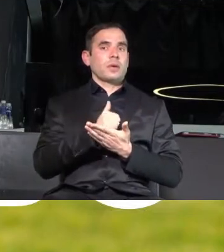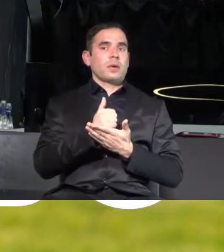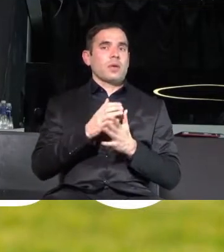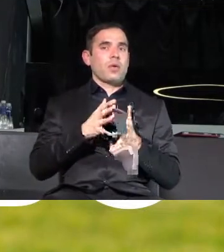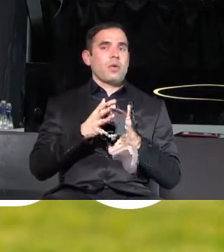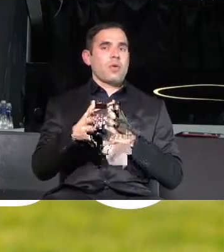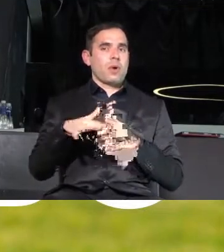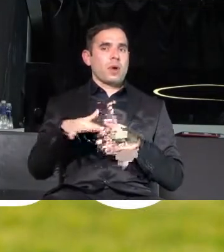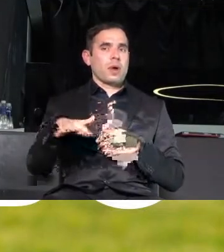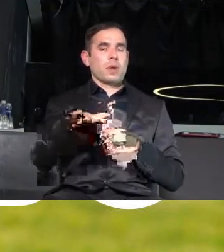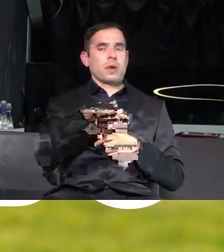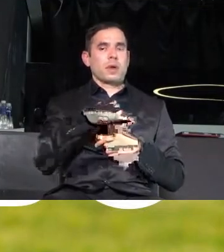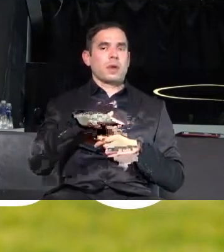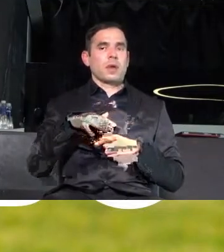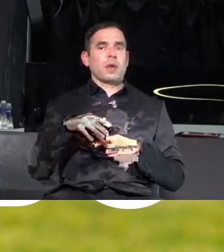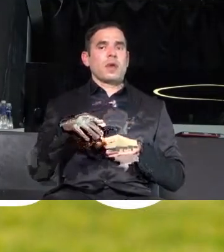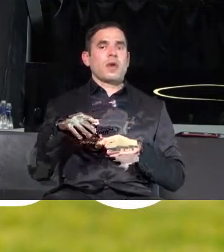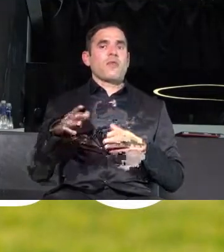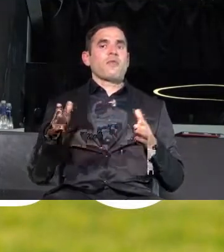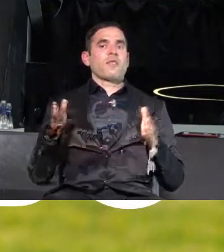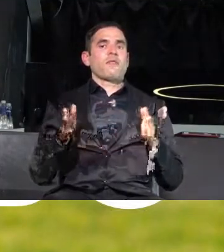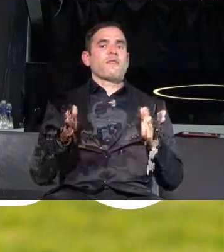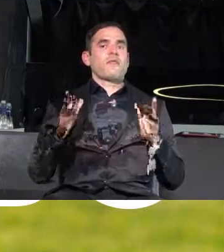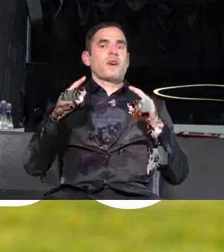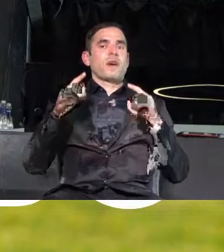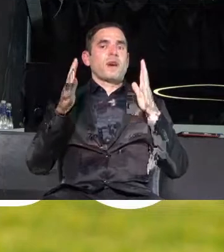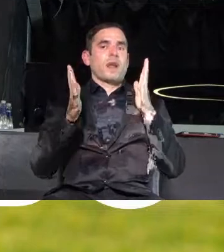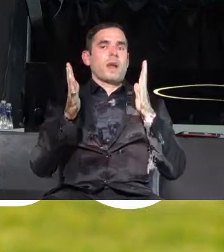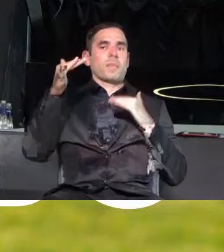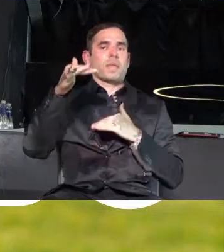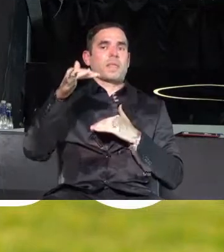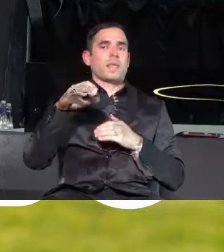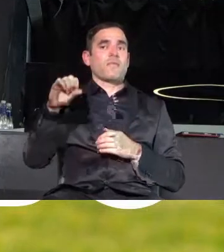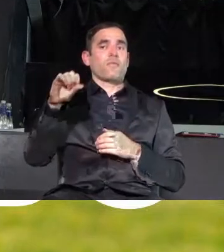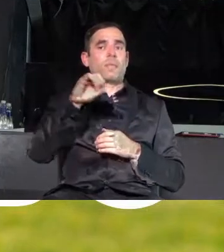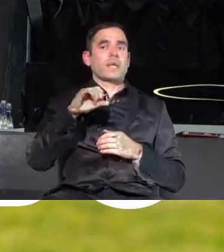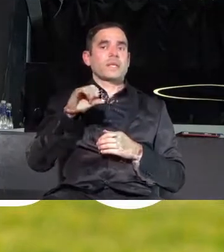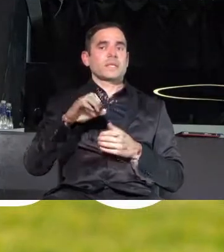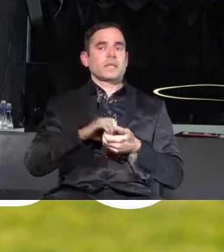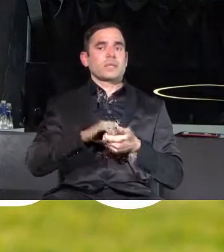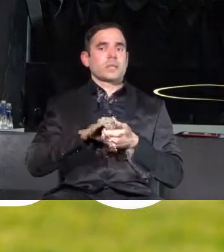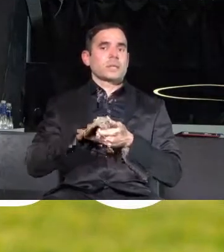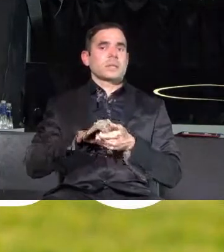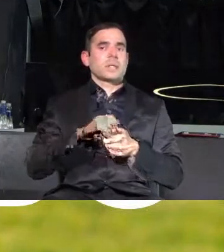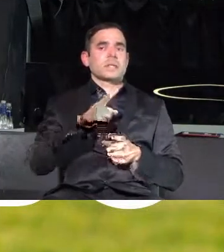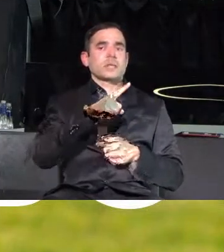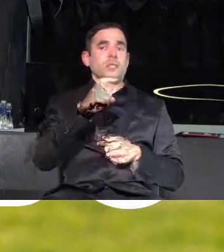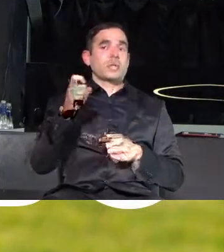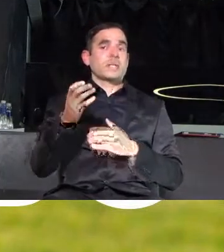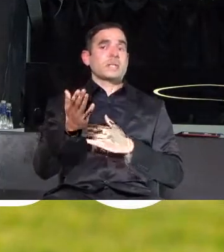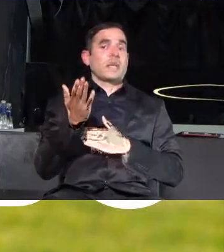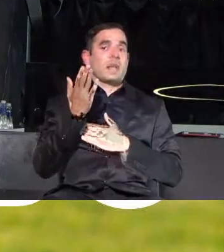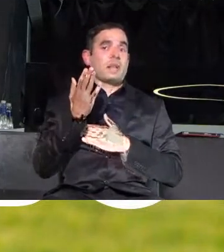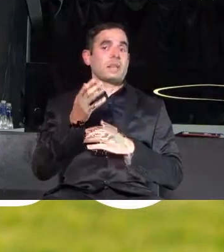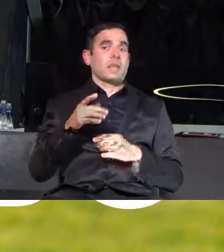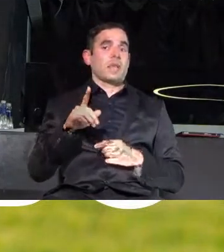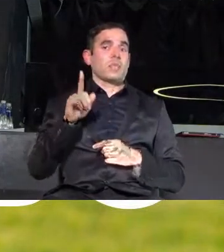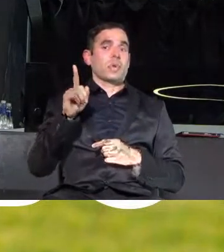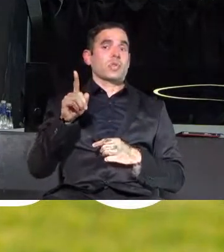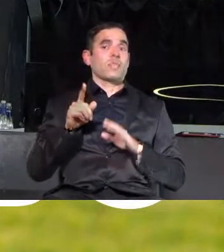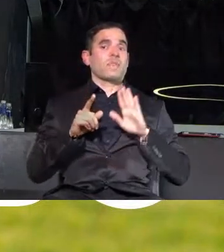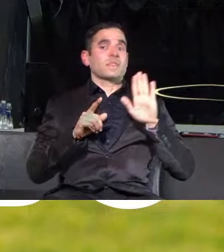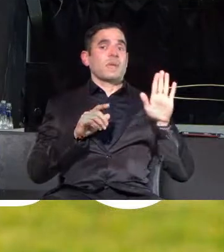в рамките на Европейския съюз са стотици хиляди. И докато в Западна Европа